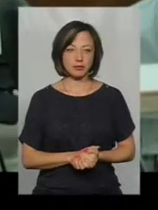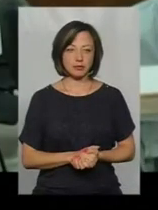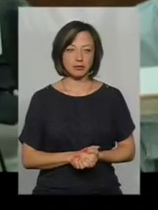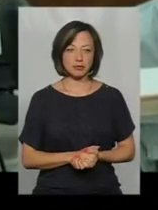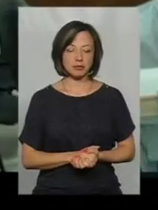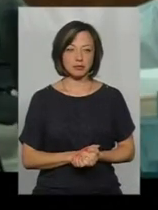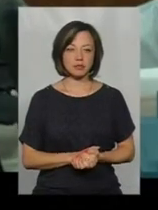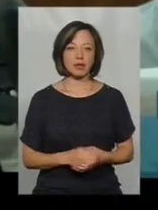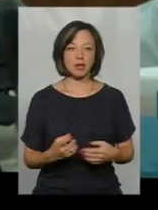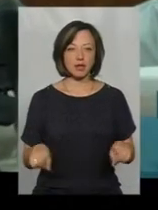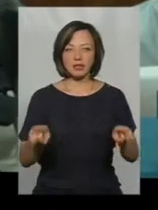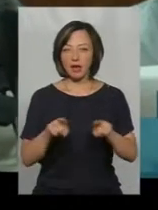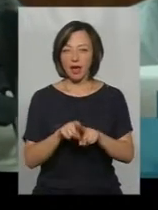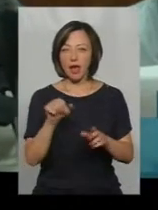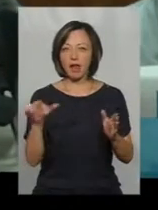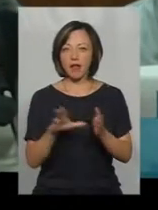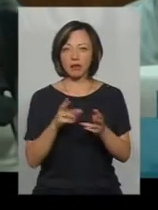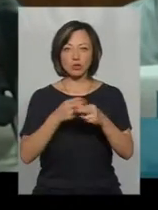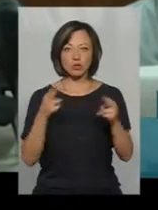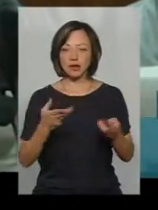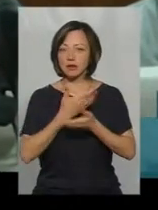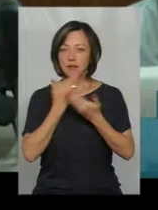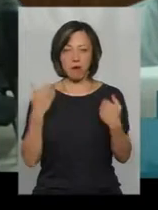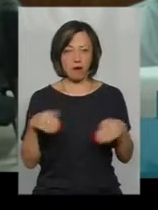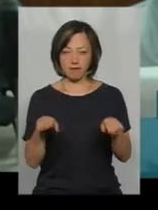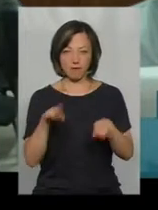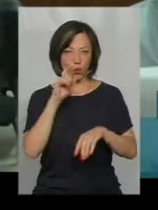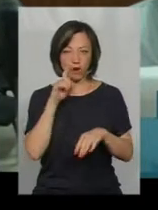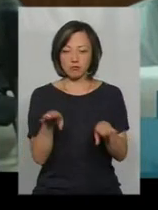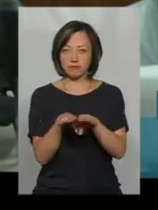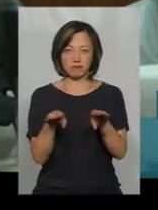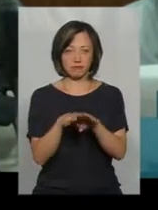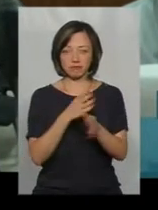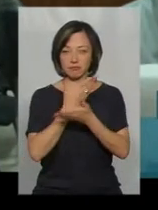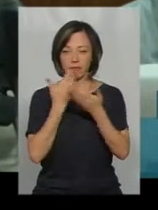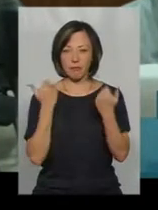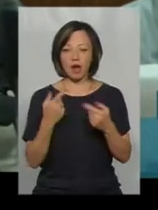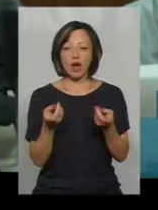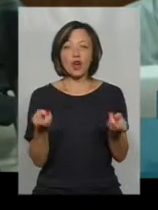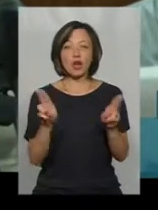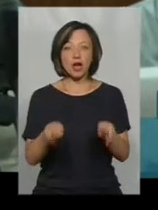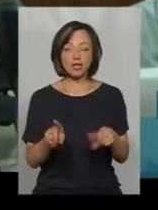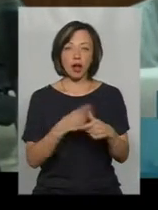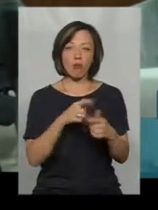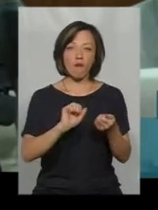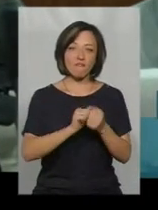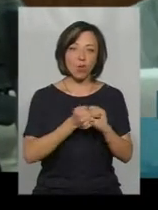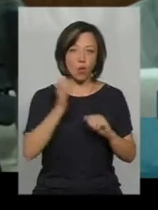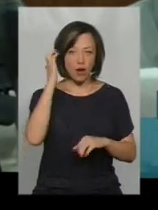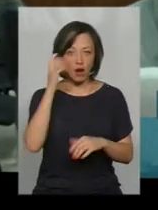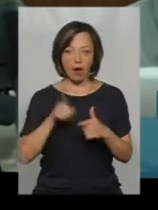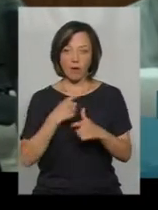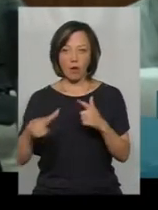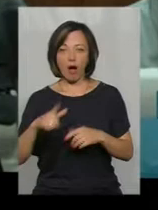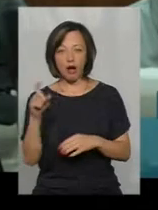Таких електростанцій в Україні немає, її немає як порівнювати. Остальні всі електростанції або вугільні, або газові.